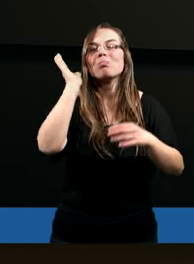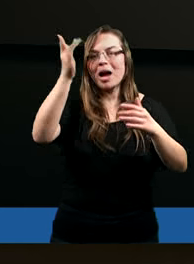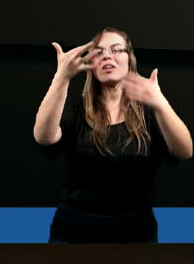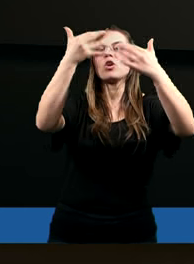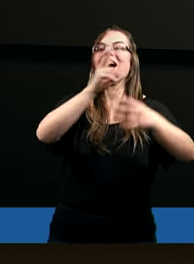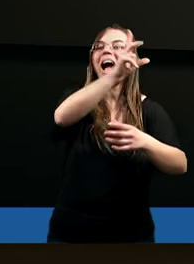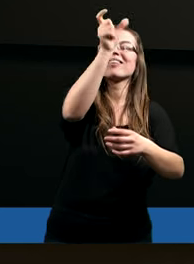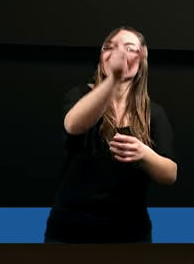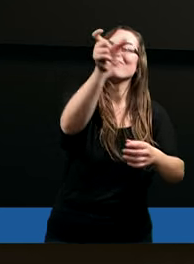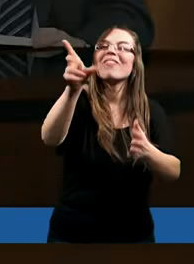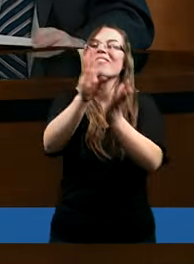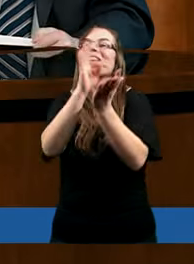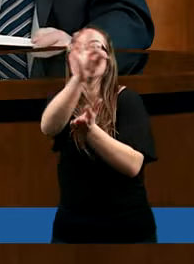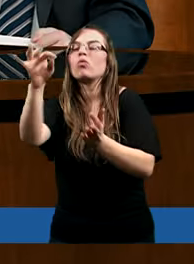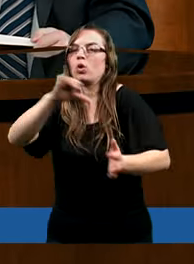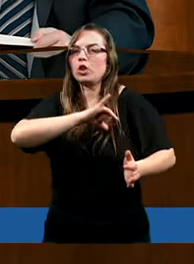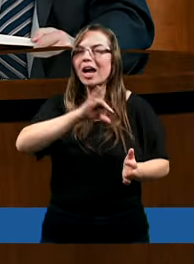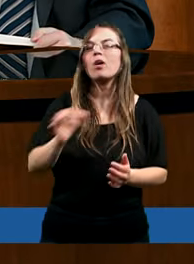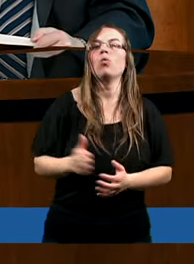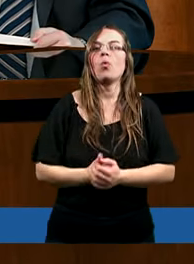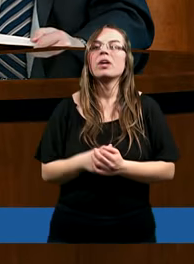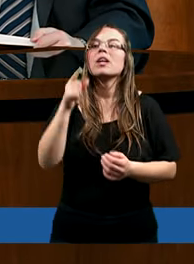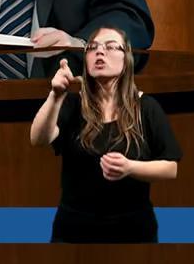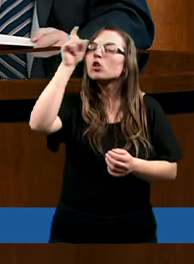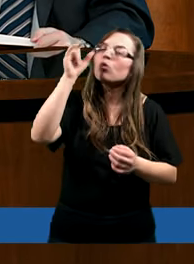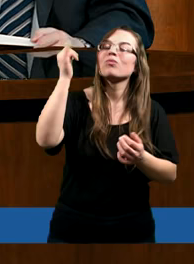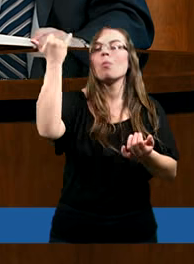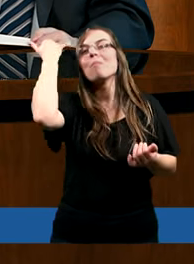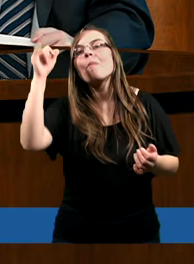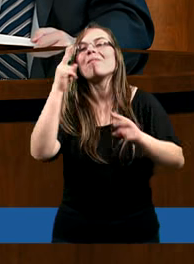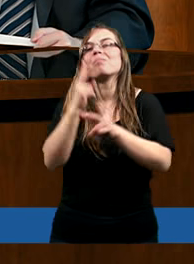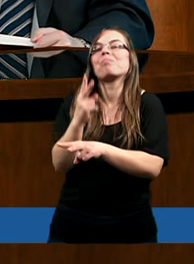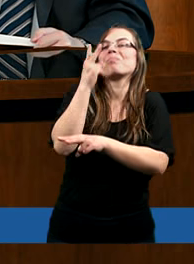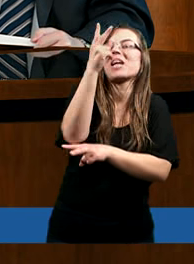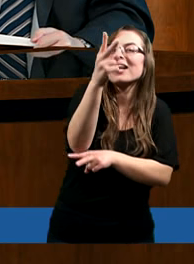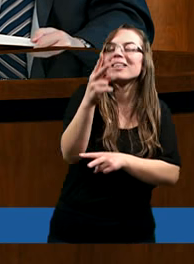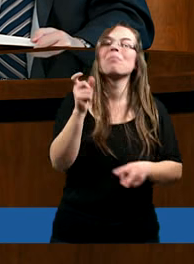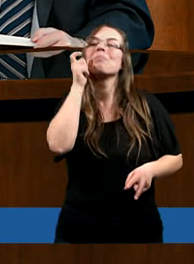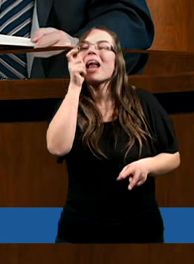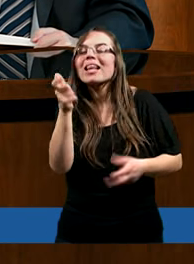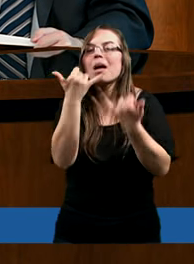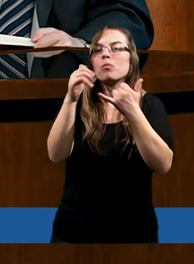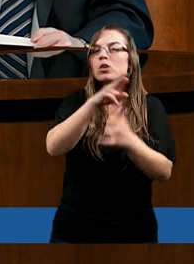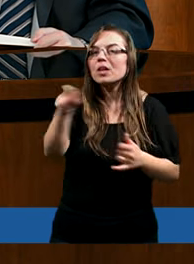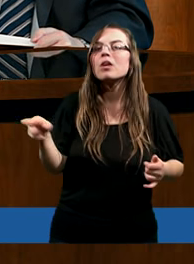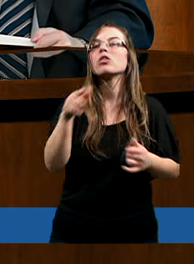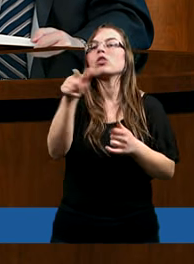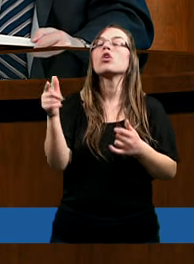rozliczy. To jest oczywiste, że często człowiek, gdy popełni jakieś wykroczenie przestępstwa, jakąś